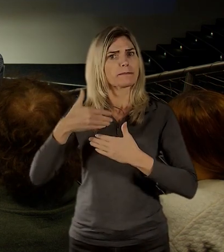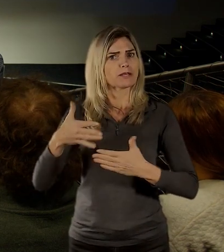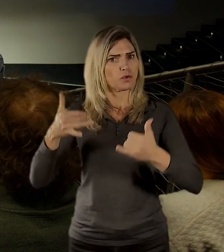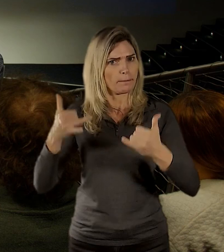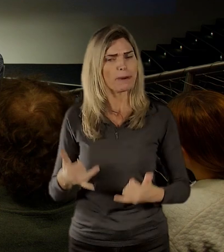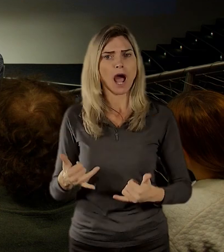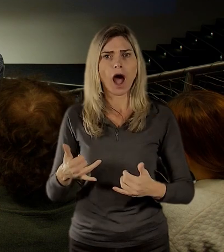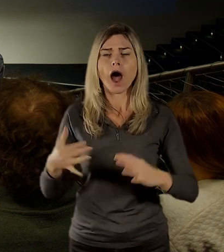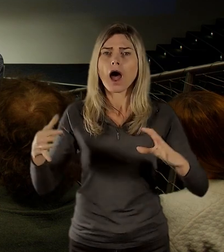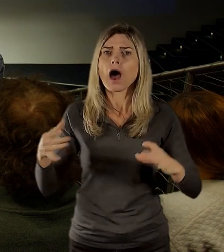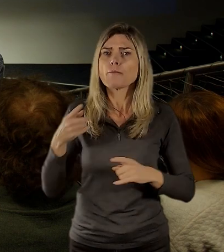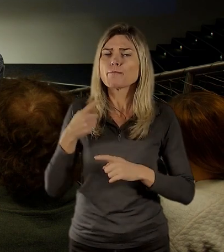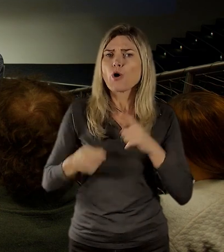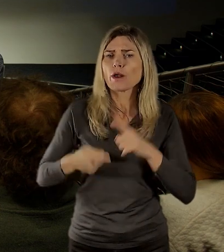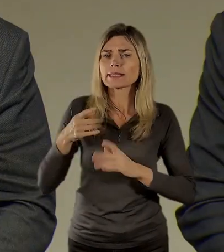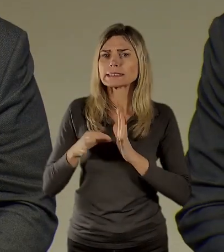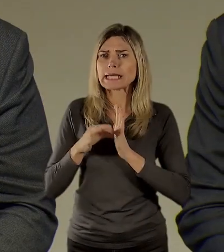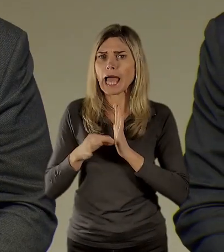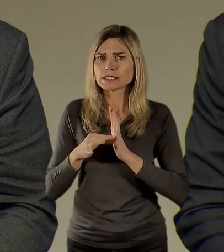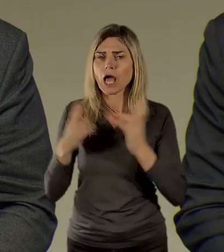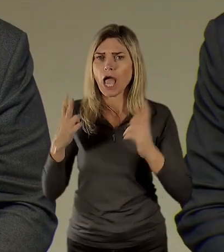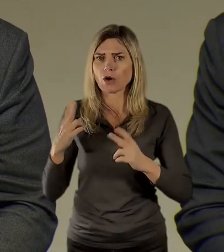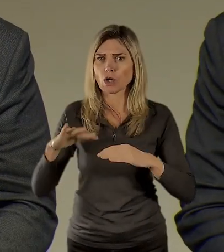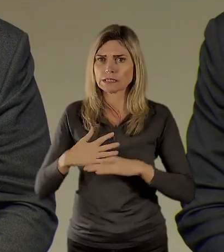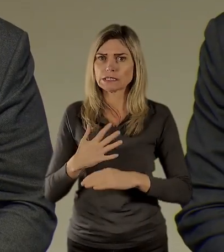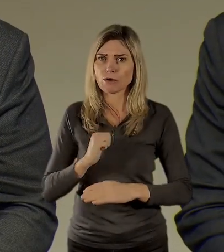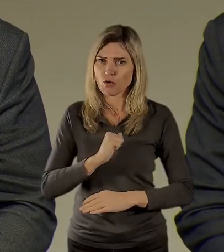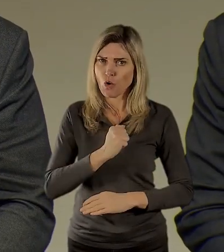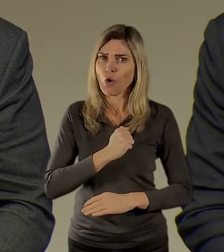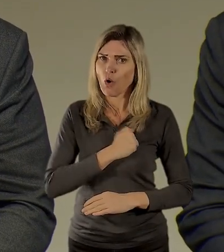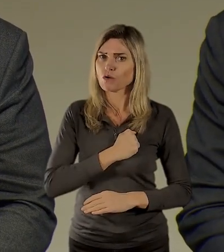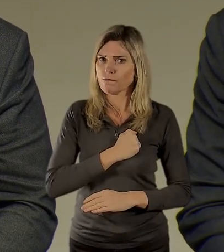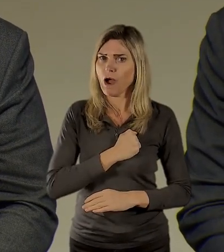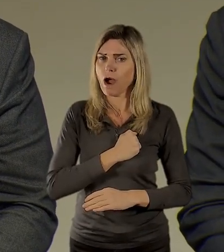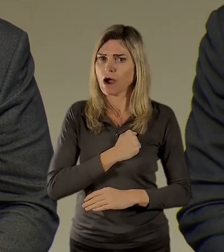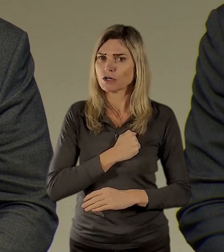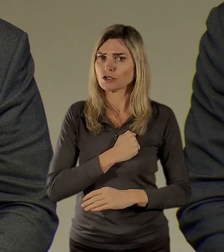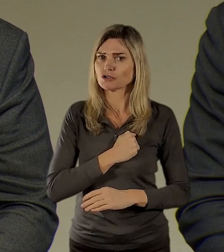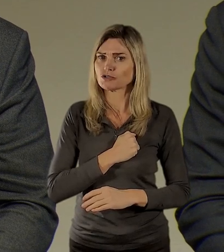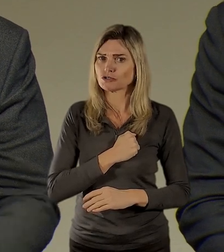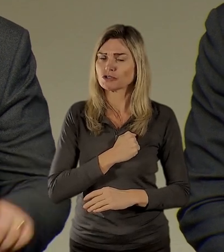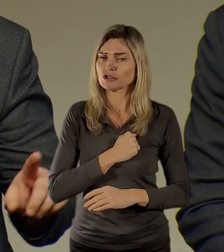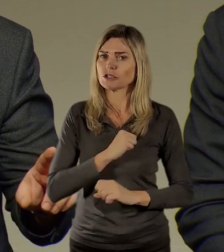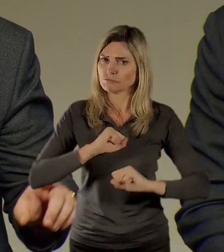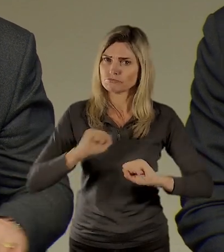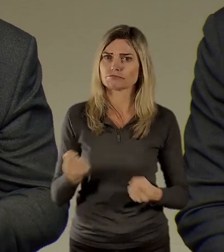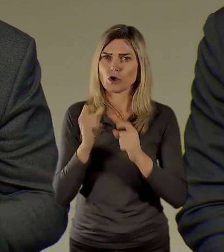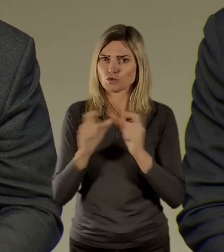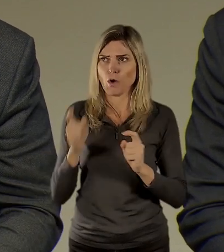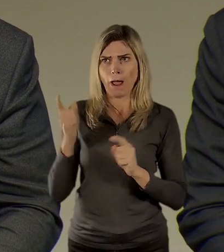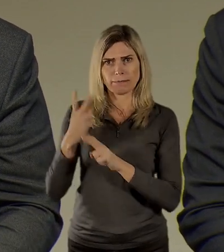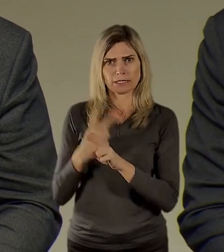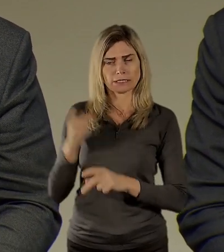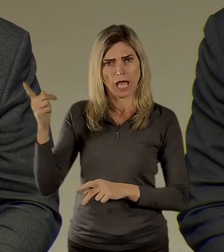nějaké politické situaci velmi odvážně suplovalo tohleto zakladatelskou roli a to v nějakém dost